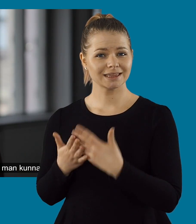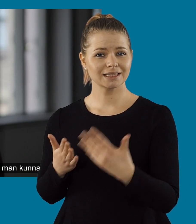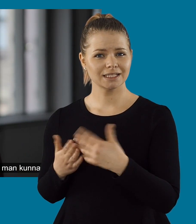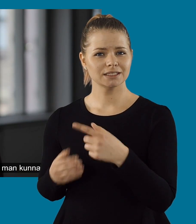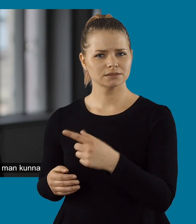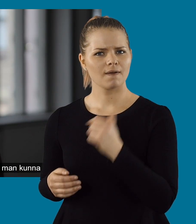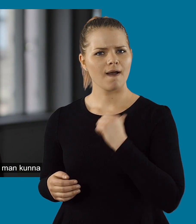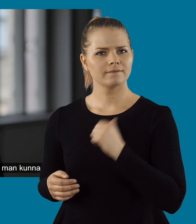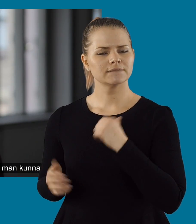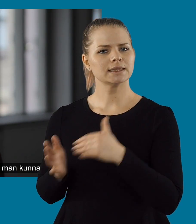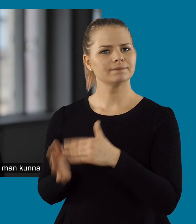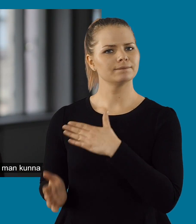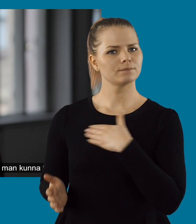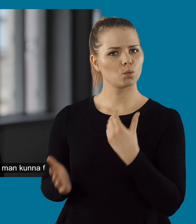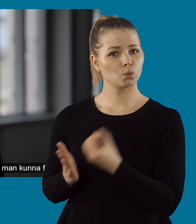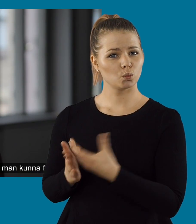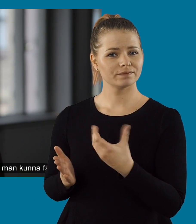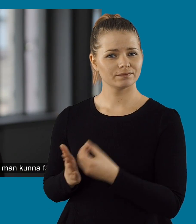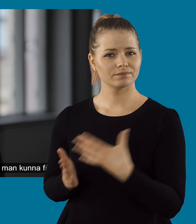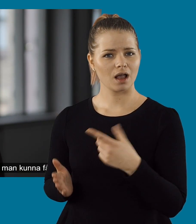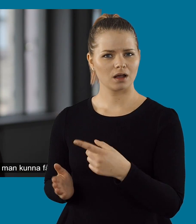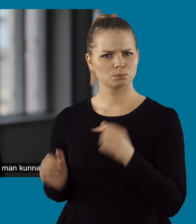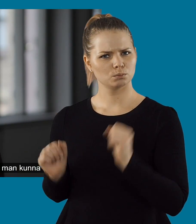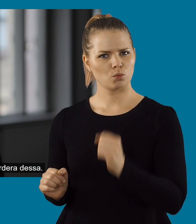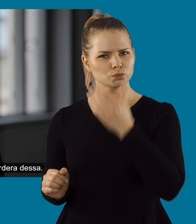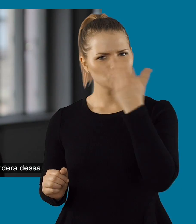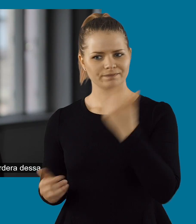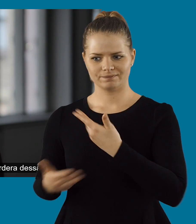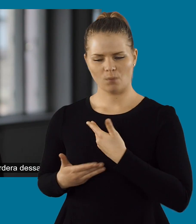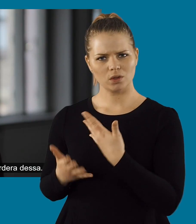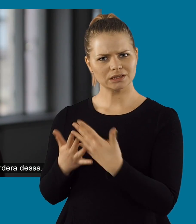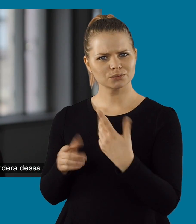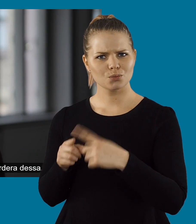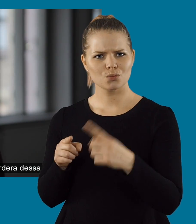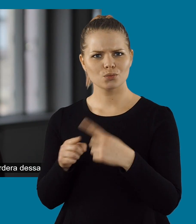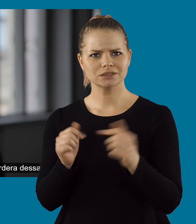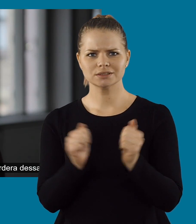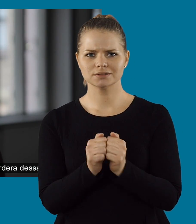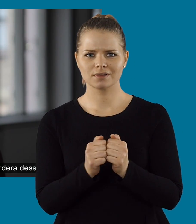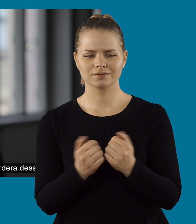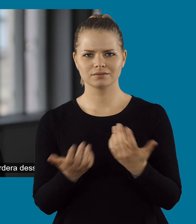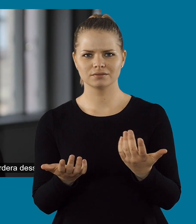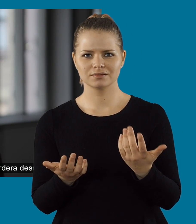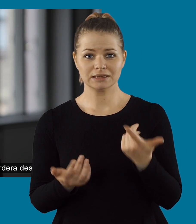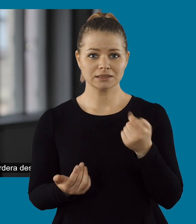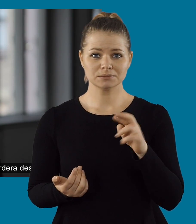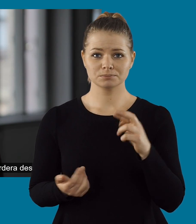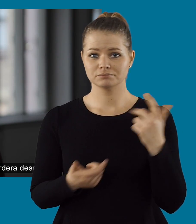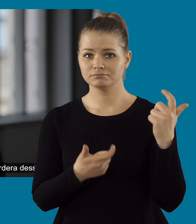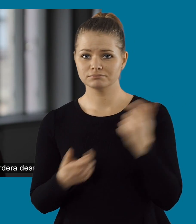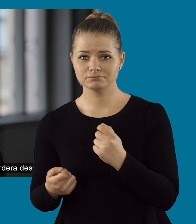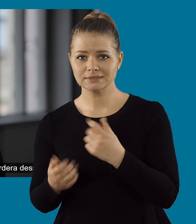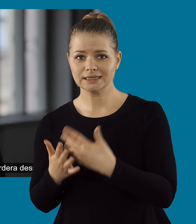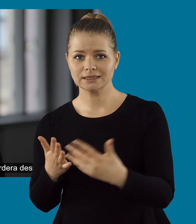utställningstexter så måste man ju kunna få olika alternativ på hur man ska kunna utvärdera dessa.